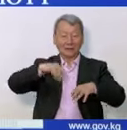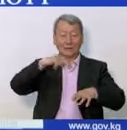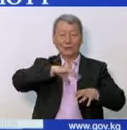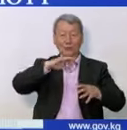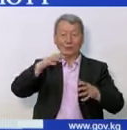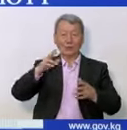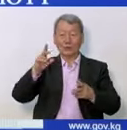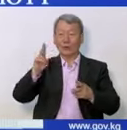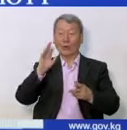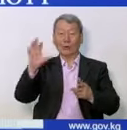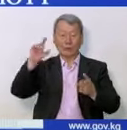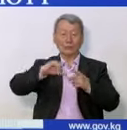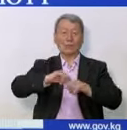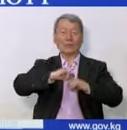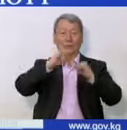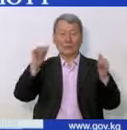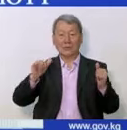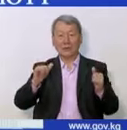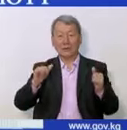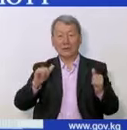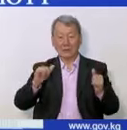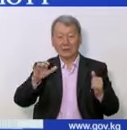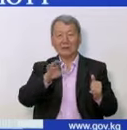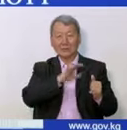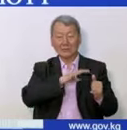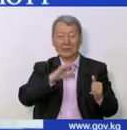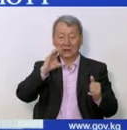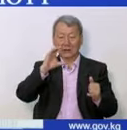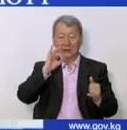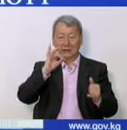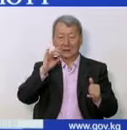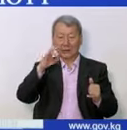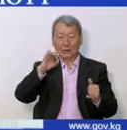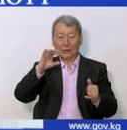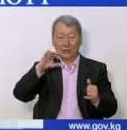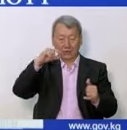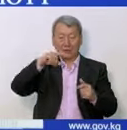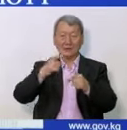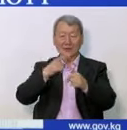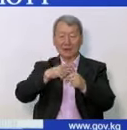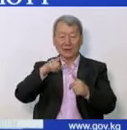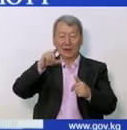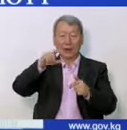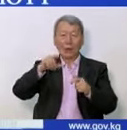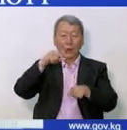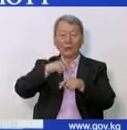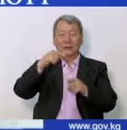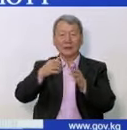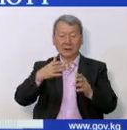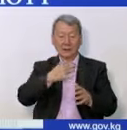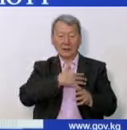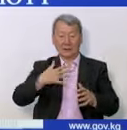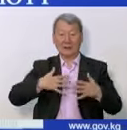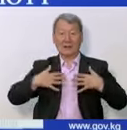ДВС-синдром, остро-дыхательная